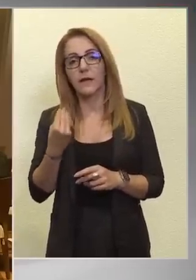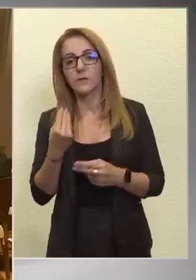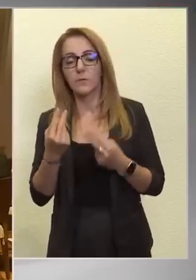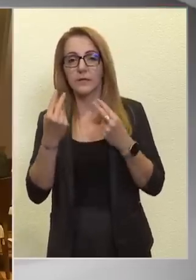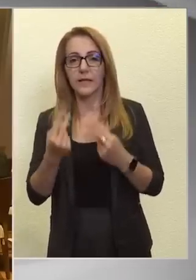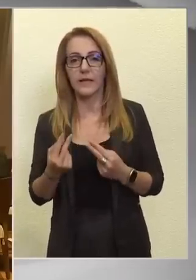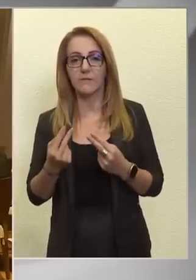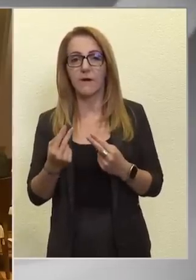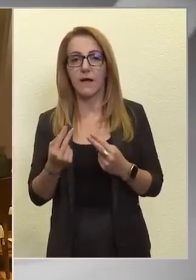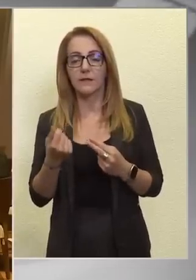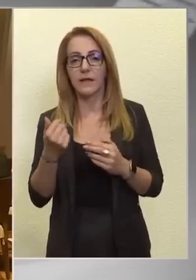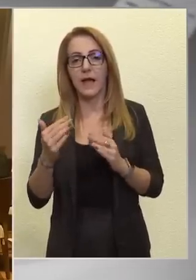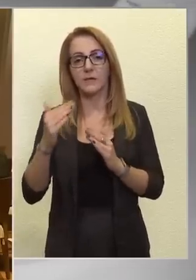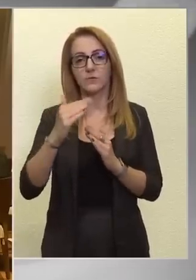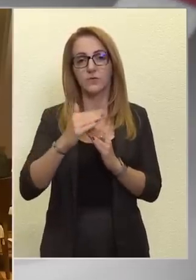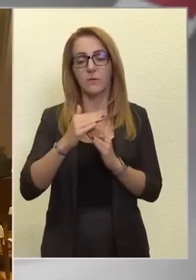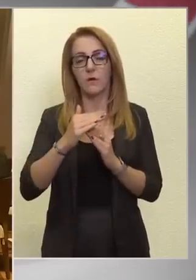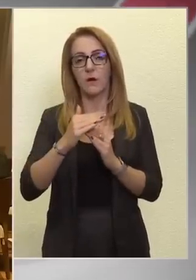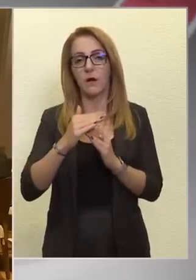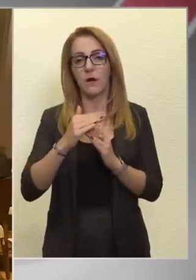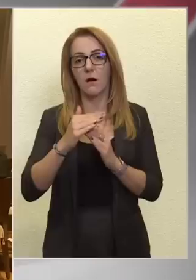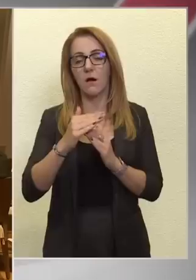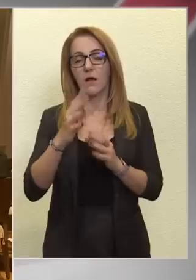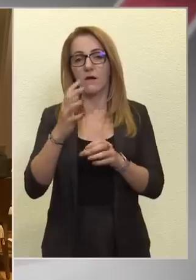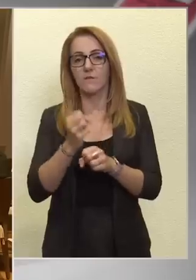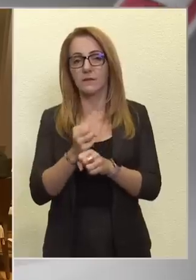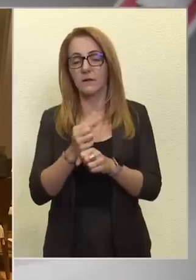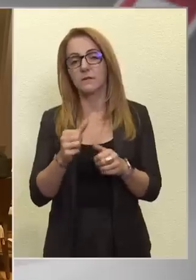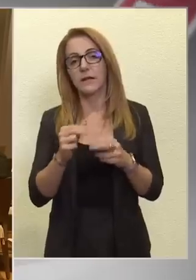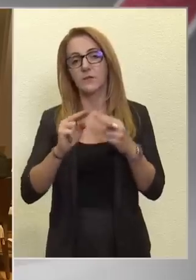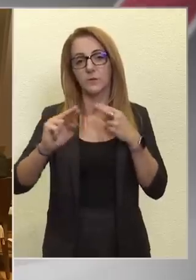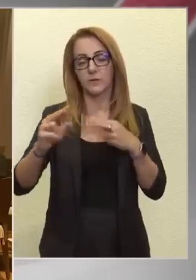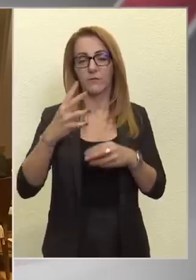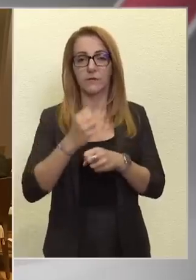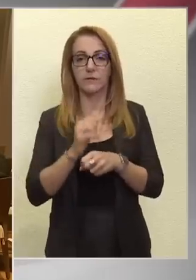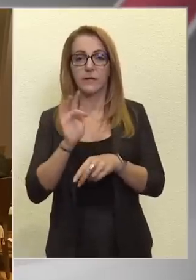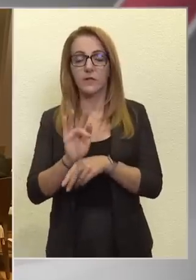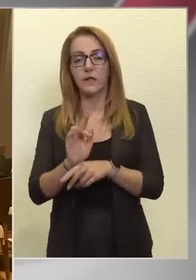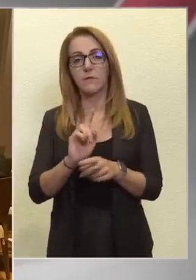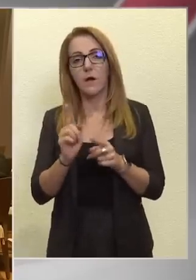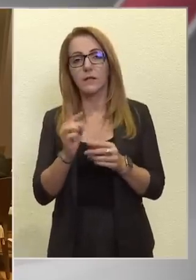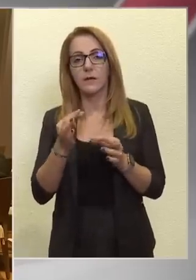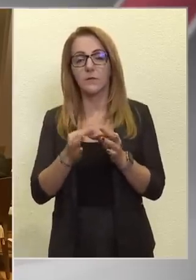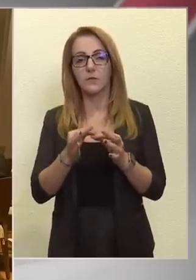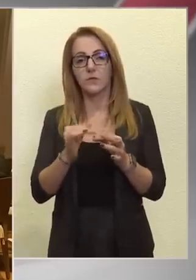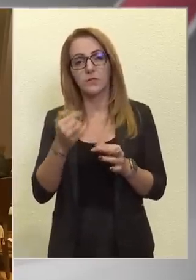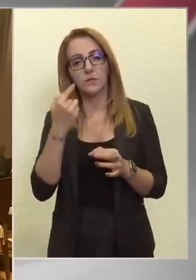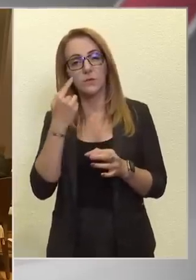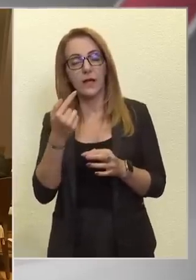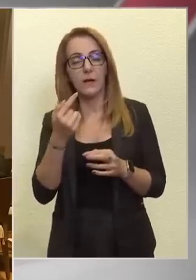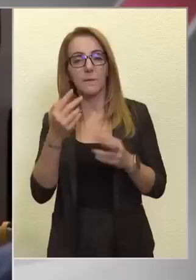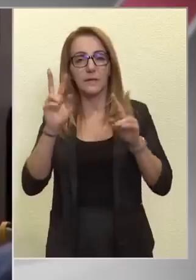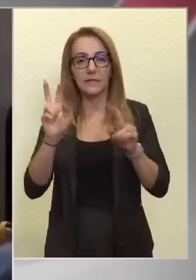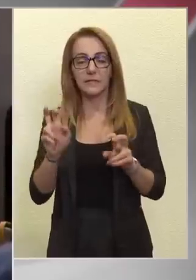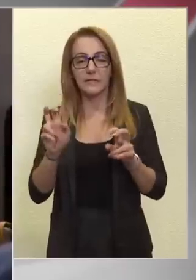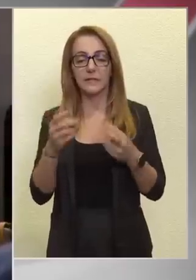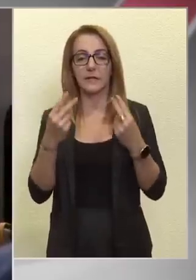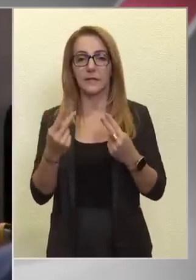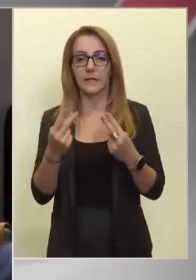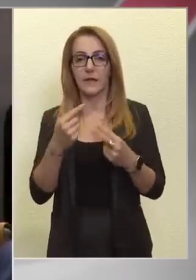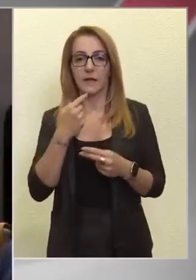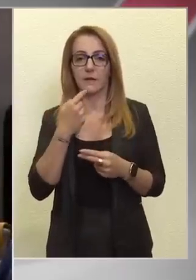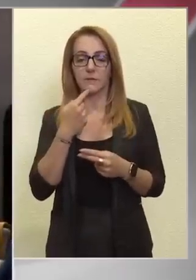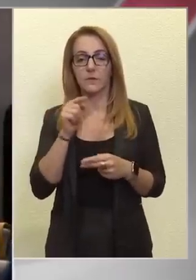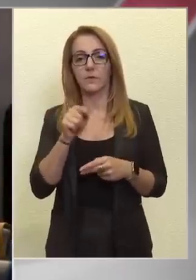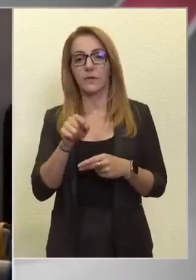ársapkák fenntartása ellen, hosszú távú fenntartása ellen. Majdnem pontosan is tudnám idézni, de a lényeg az volt, hogy azt mondta, hogy ezek